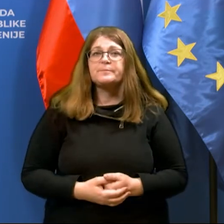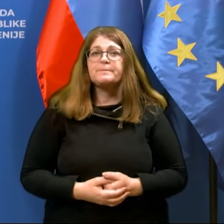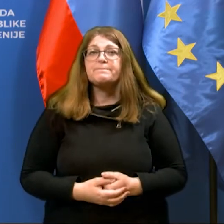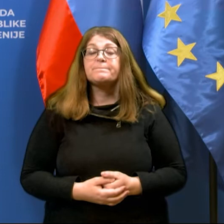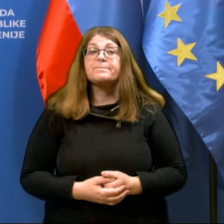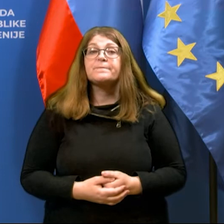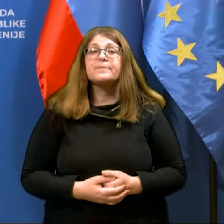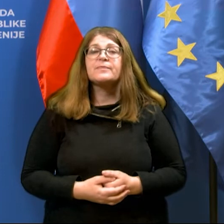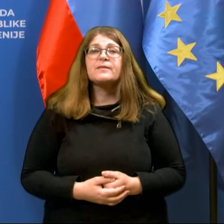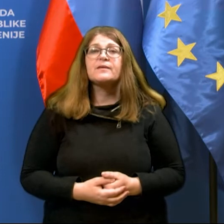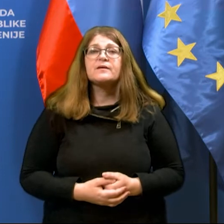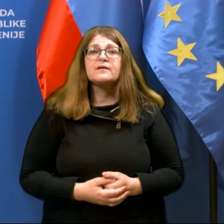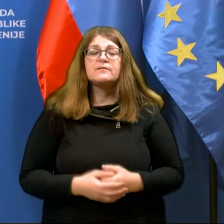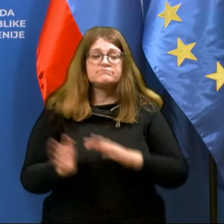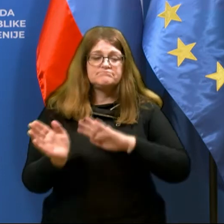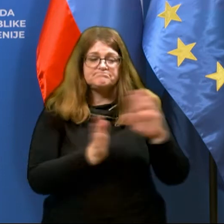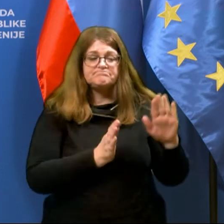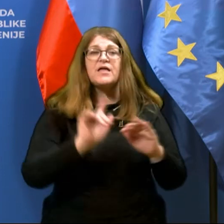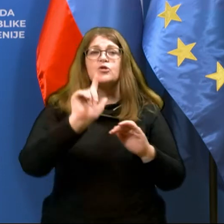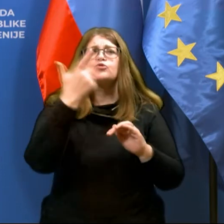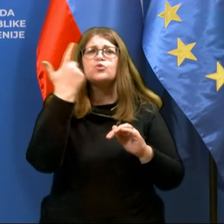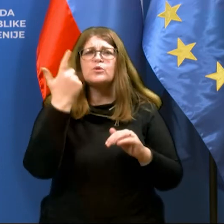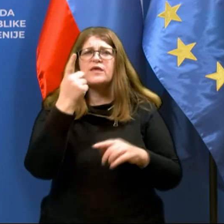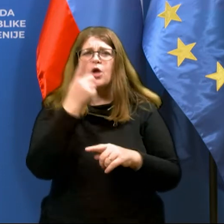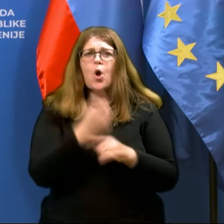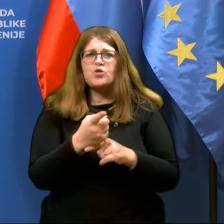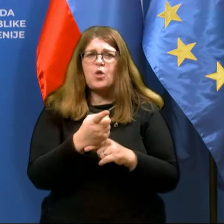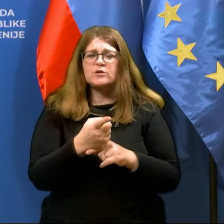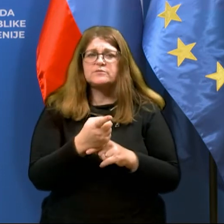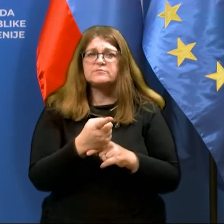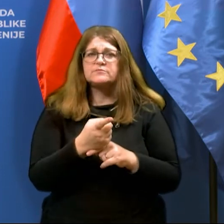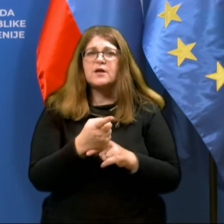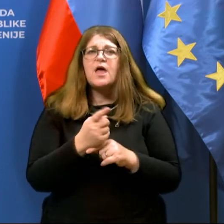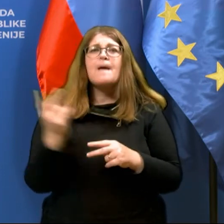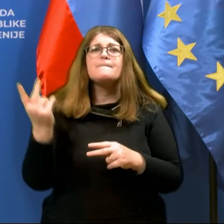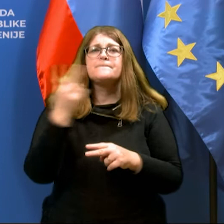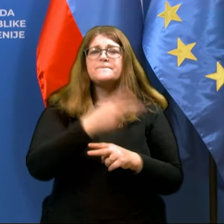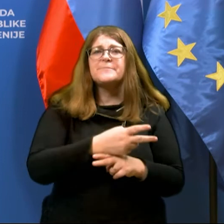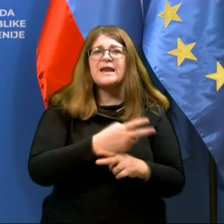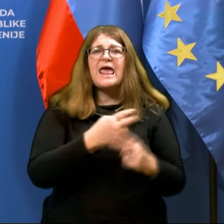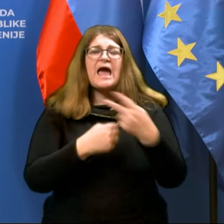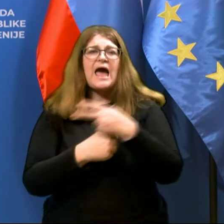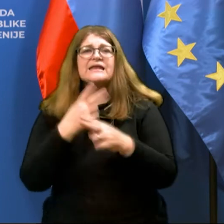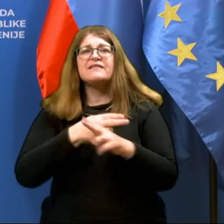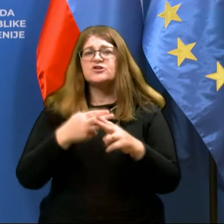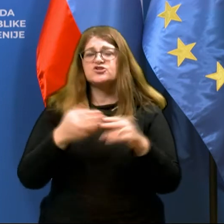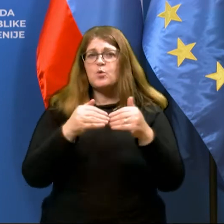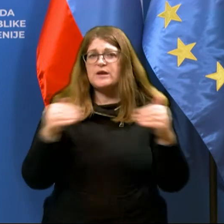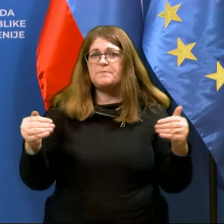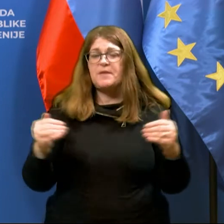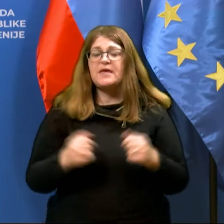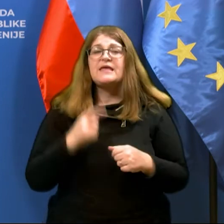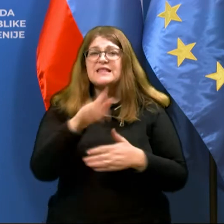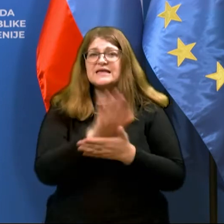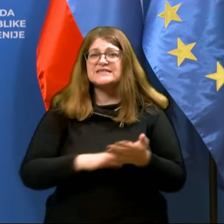Zdaj pa, če se dotaknem še drugega odloka, ta odlok, torej odlok prehajanja državnih mej, ta